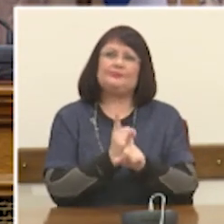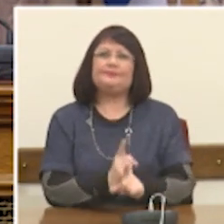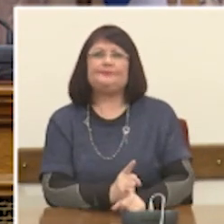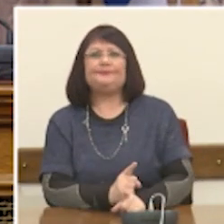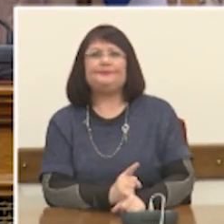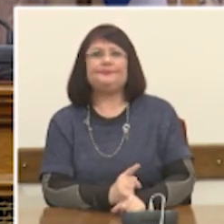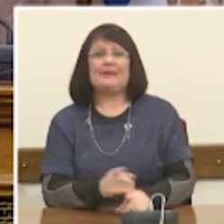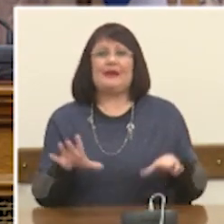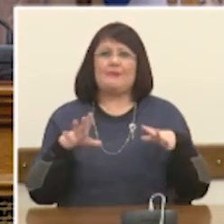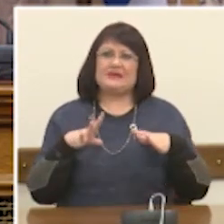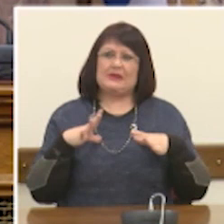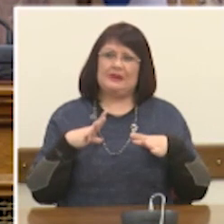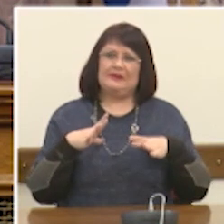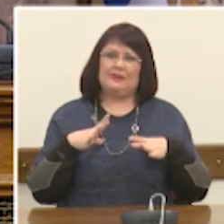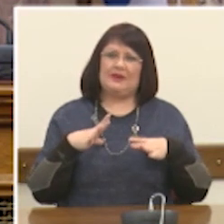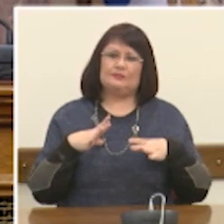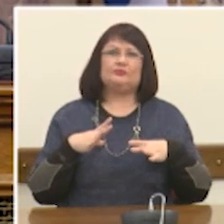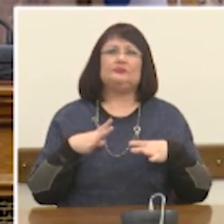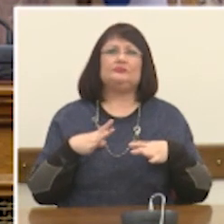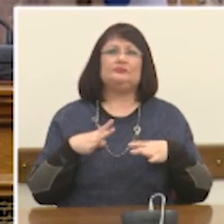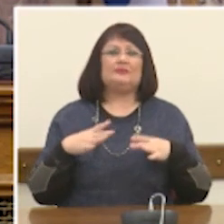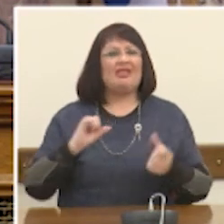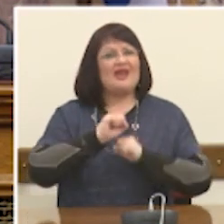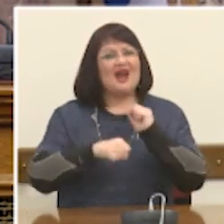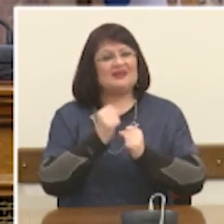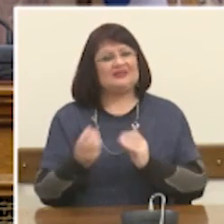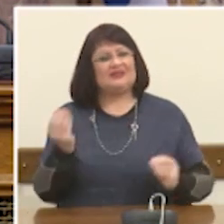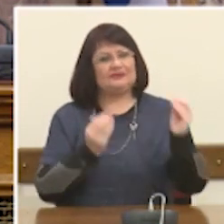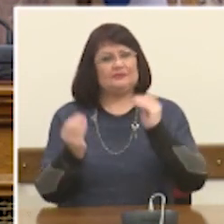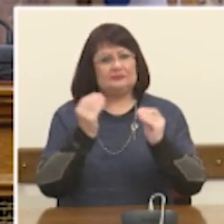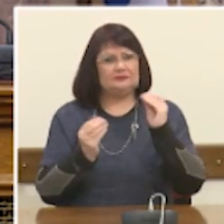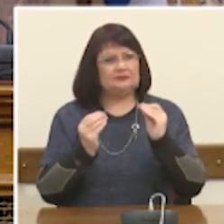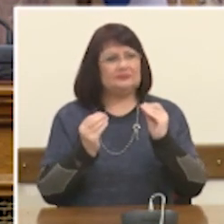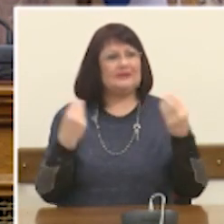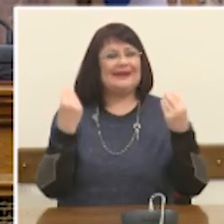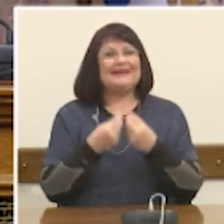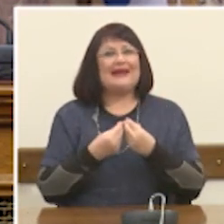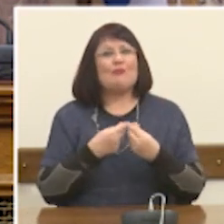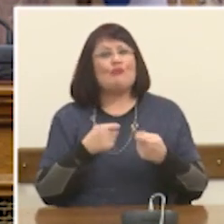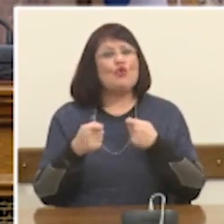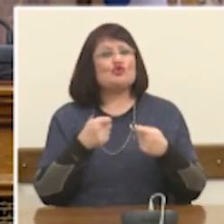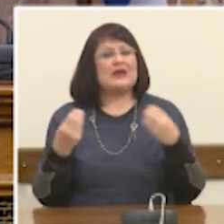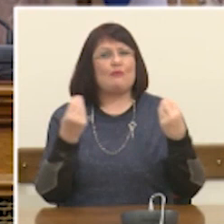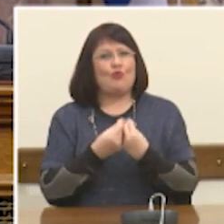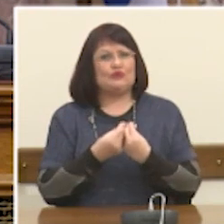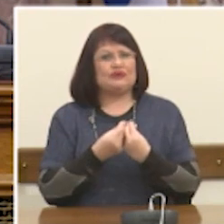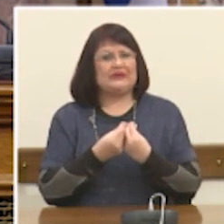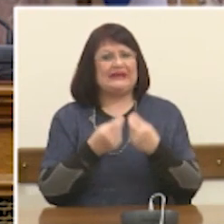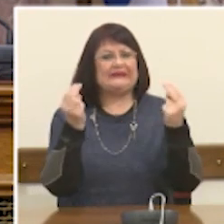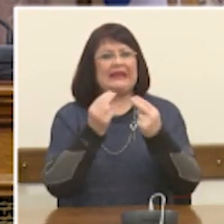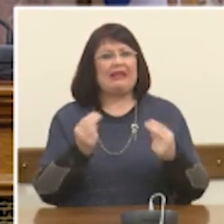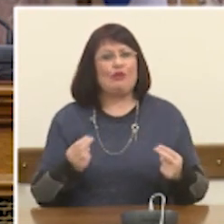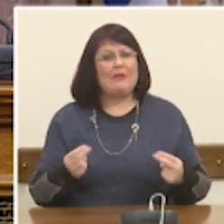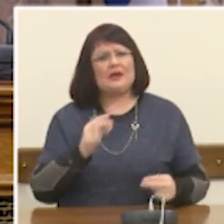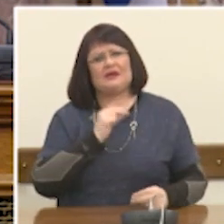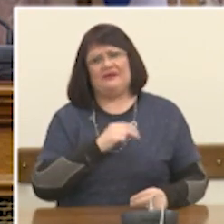έτοιμη, να εμπλουτίζει τη δράση της και να προσαρμόζεται στα δεδομένα με γνώμονα το δικό της συμφέρον.